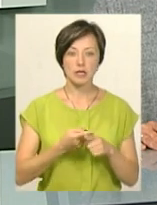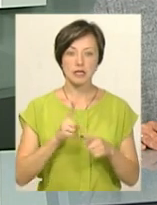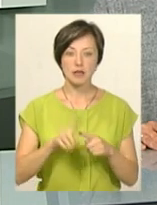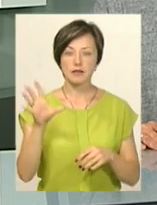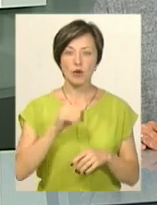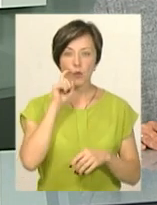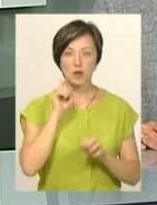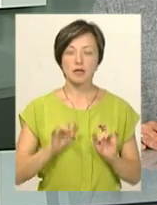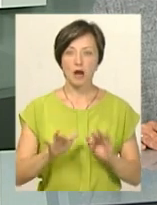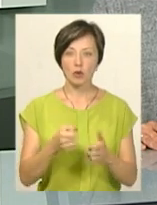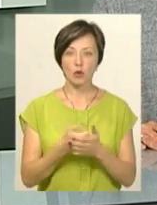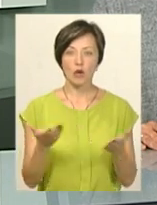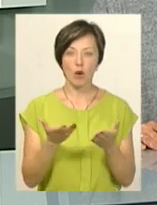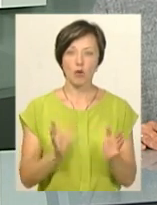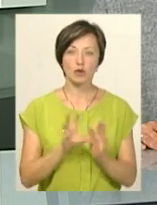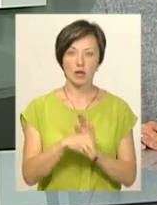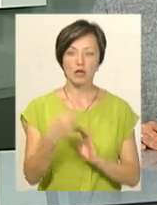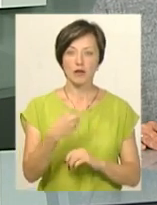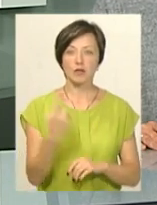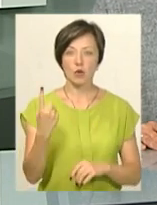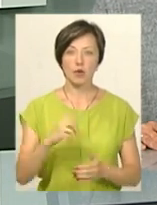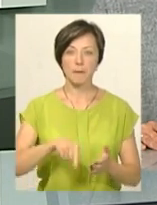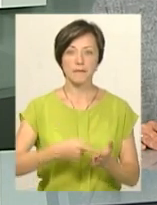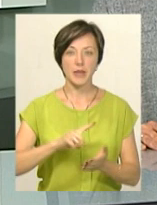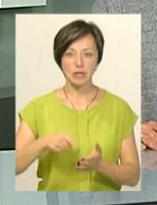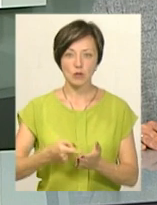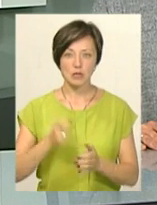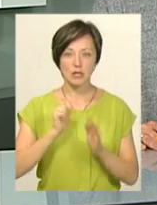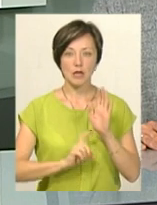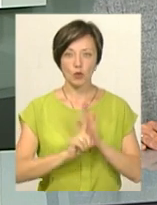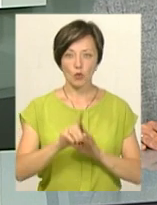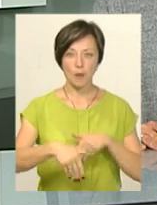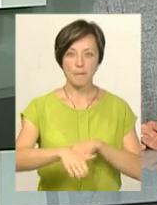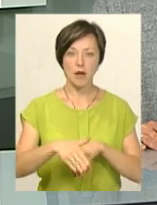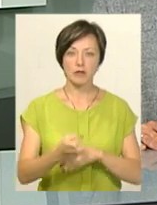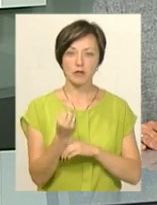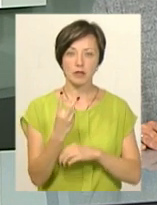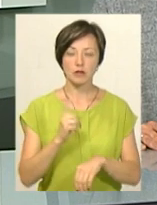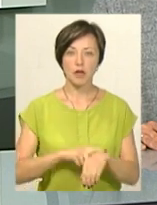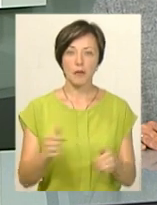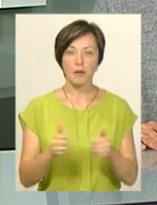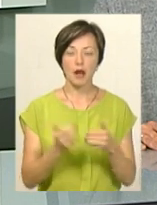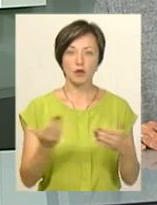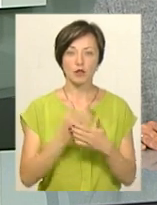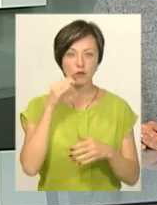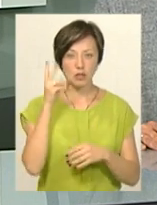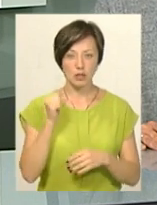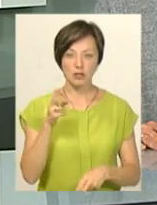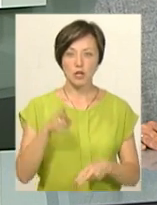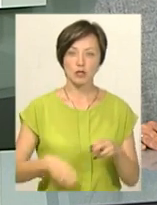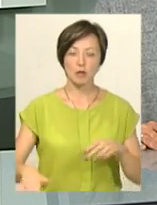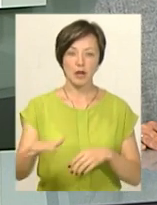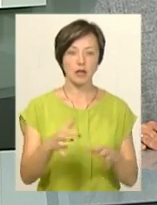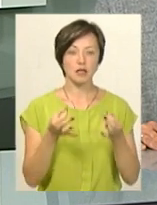всеукраїнська акція, до якої доєднається 21 місто. Стартує марш у півдні біля кінотеатру Шевченка. Закінчиться на